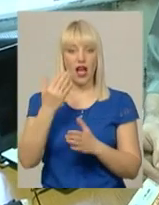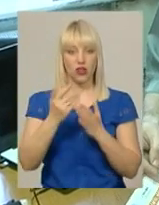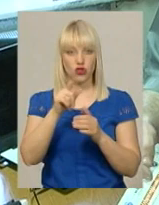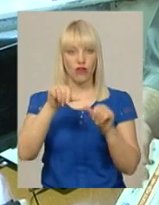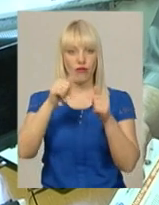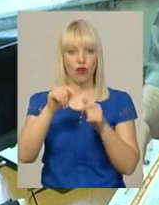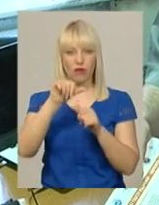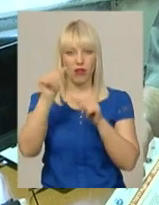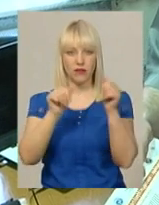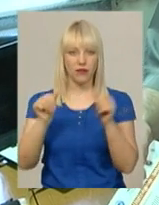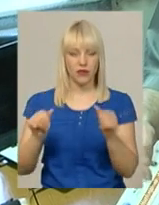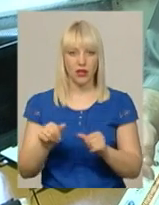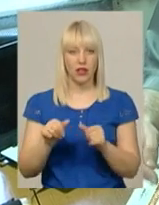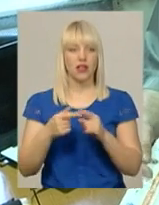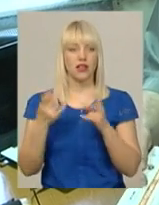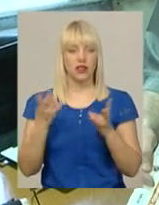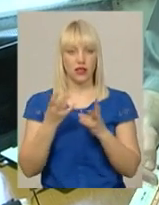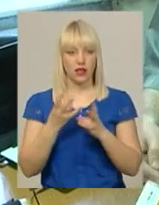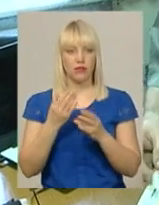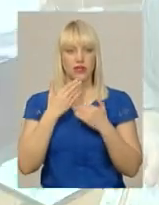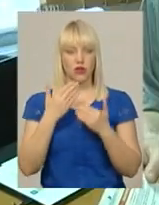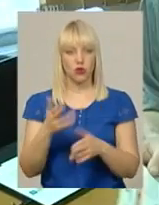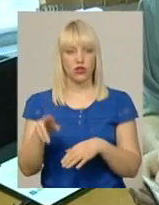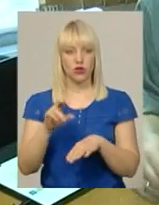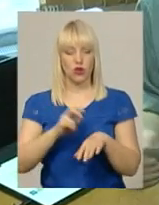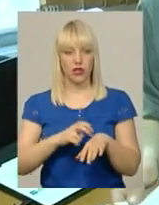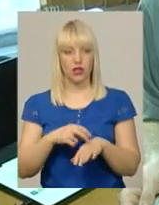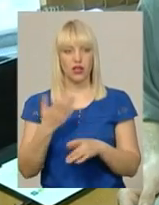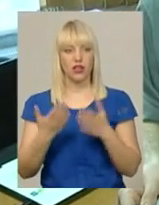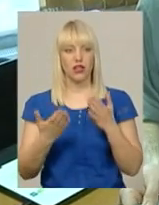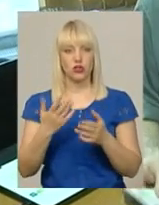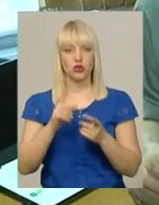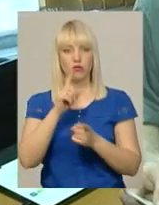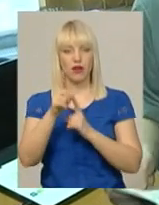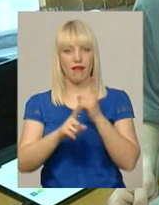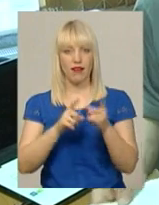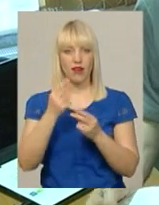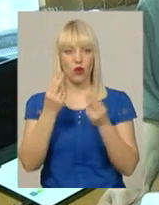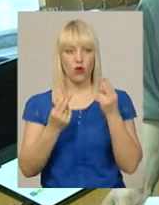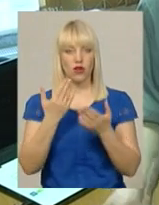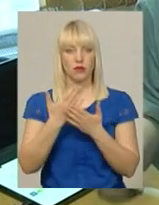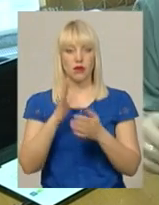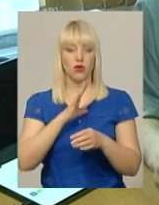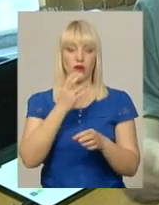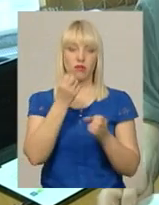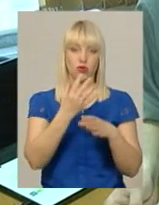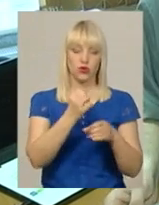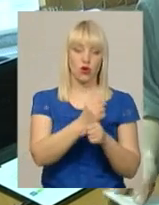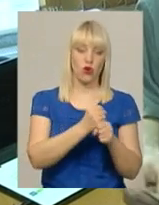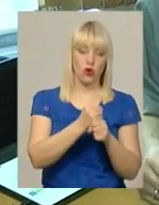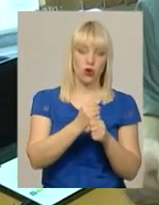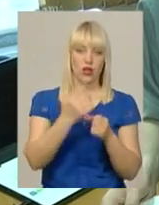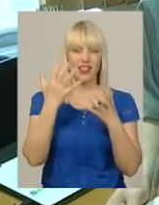перший ознак того, що треба звернутися до лікаря. Якщо вона починає змінювати колір, вона була, звичайно, коричнева, чи темніша, чи